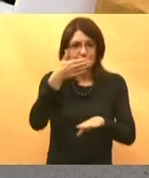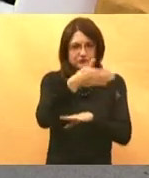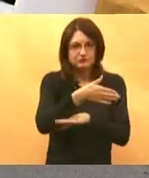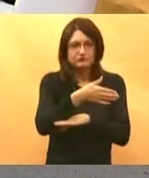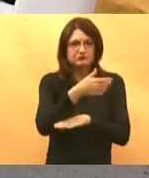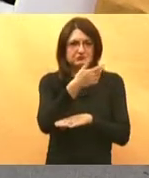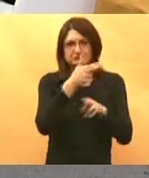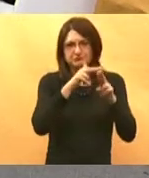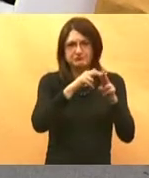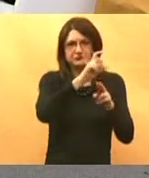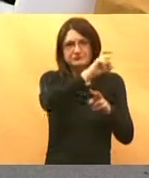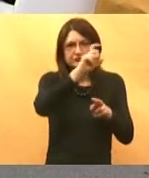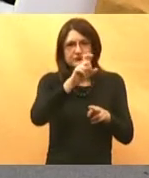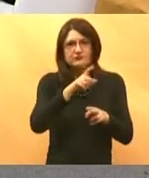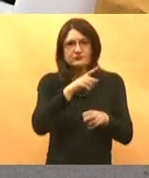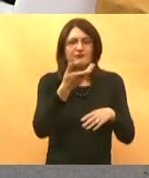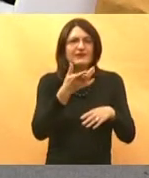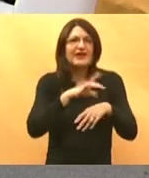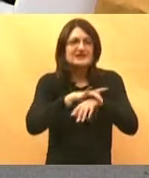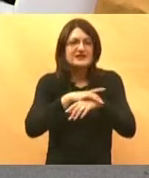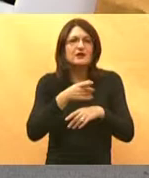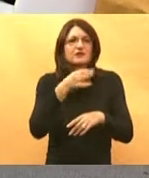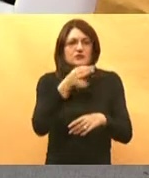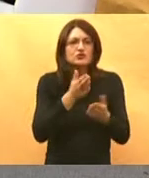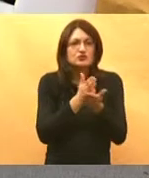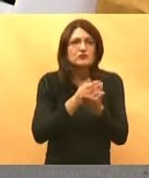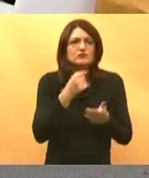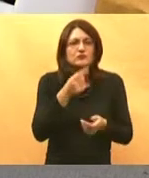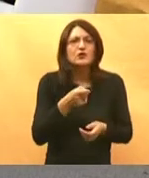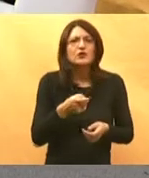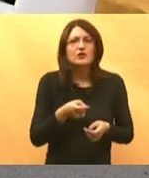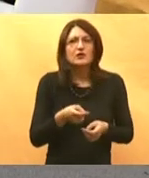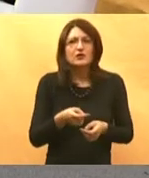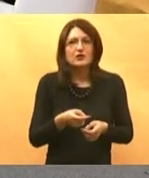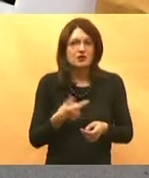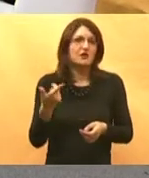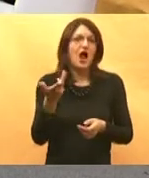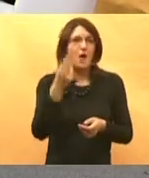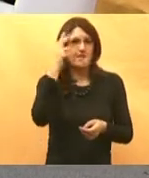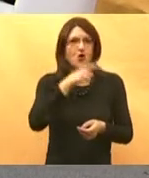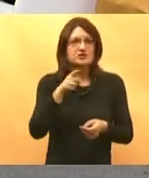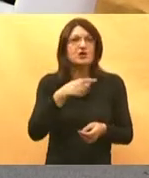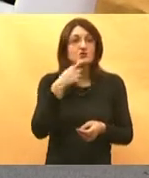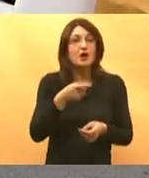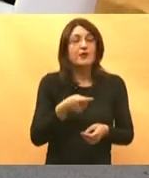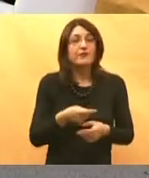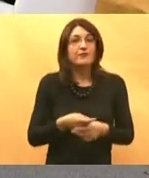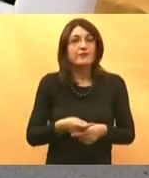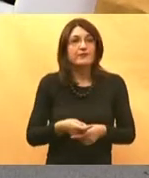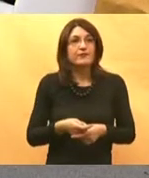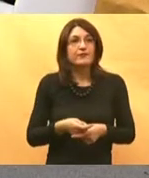jednu od ustanova gdje je sestra ili šalterska službenica kaže a je znaju se i gospođo kaže